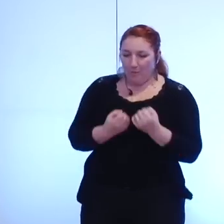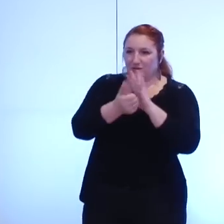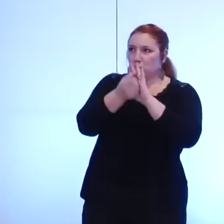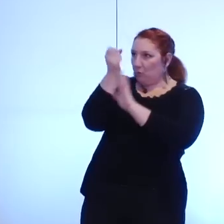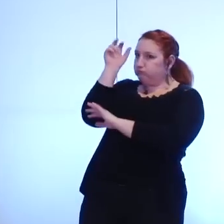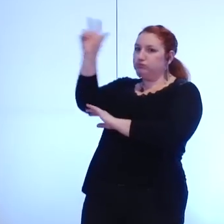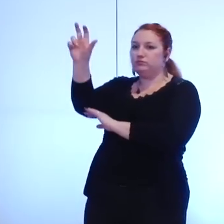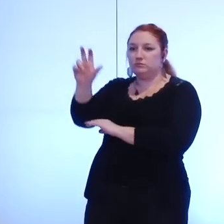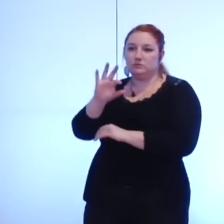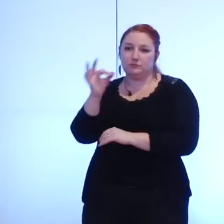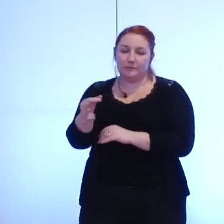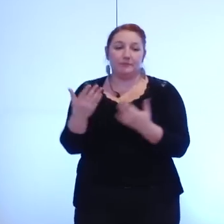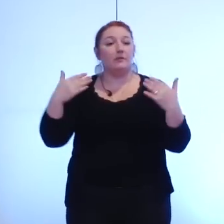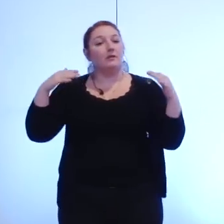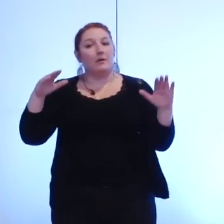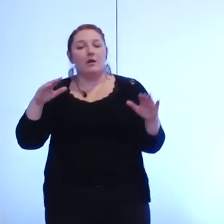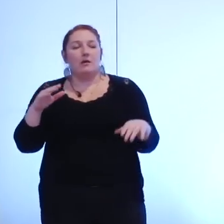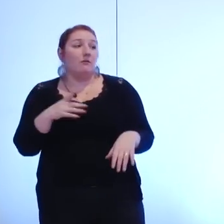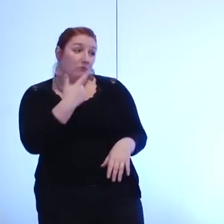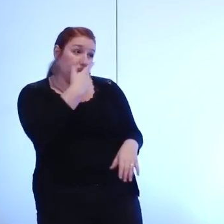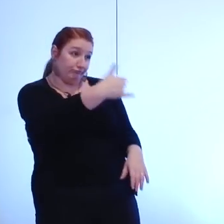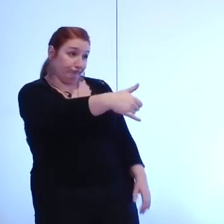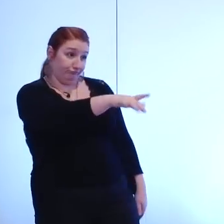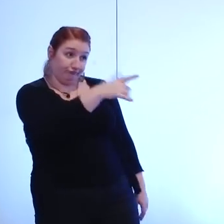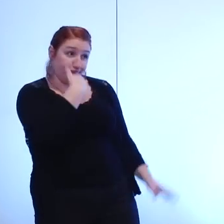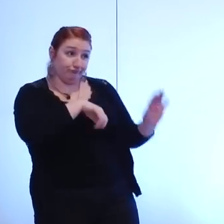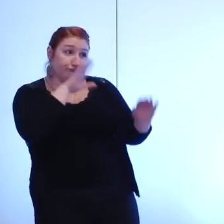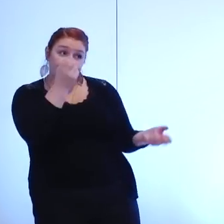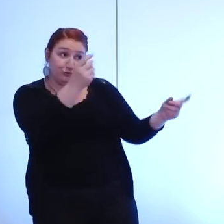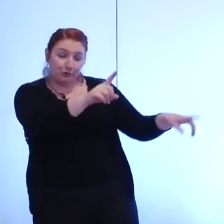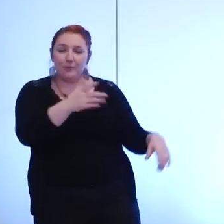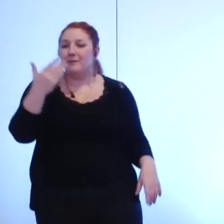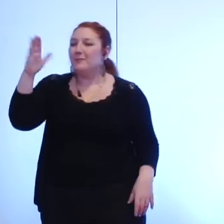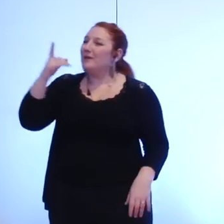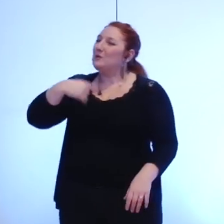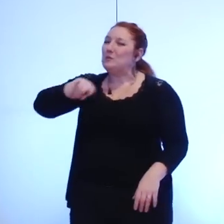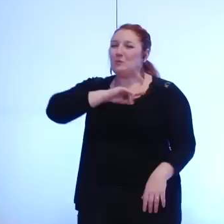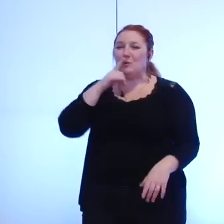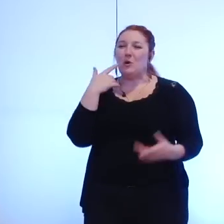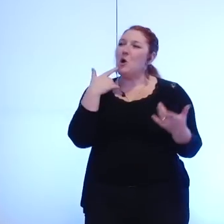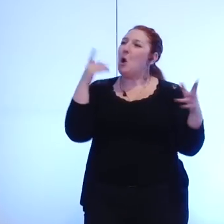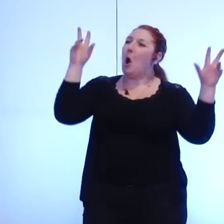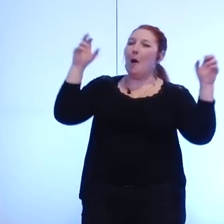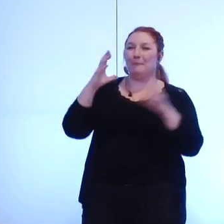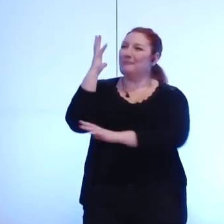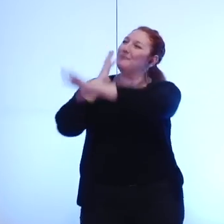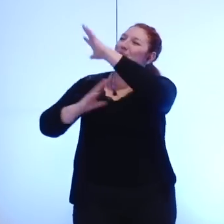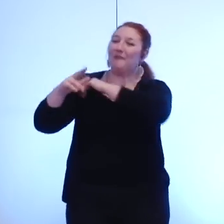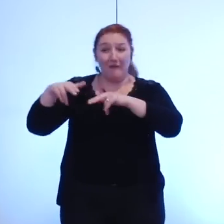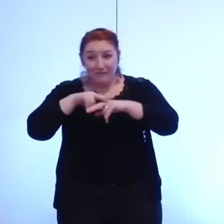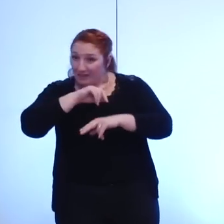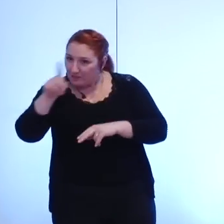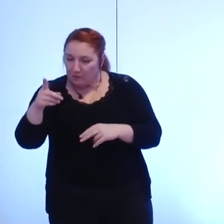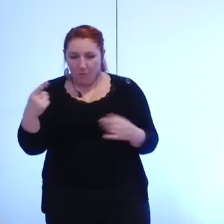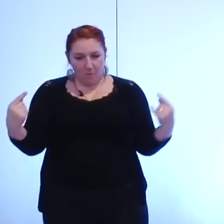mais nous ne partons pas de rien puisque depuis des années la communauté d'agglomération a pris en charge progressivement des